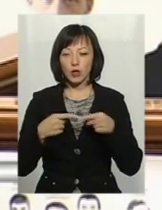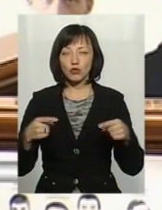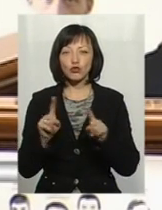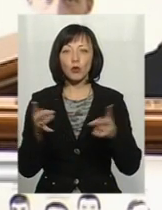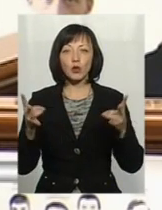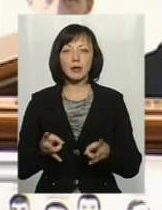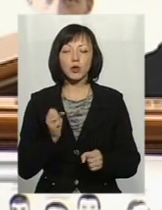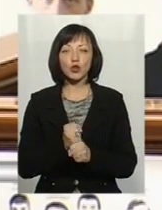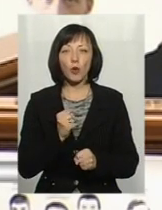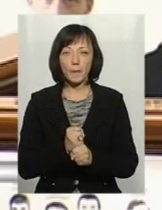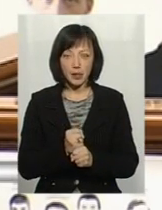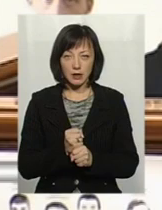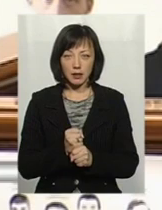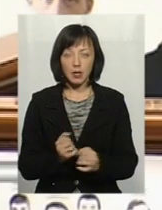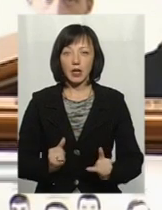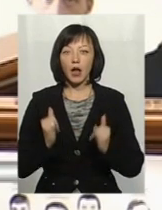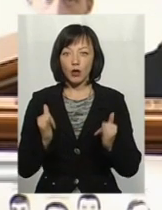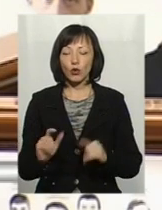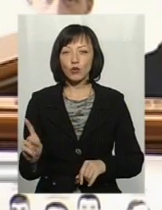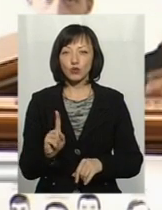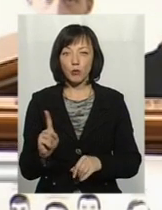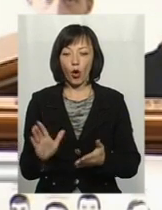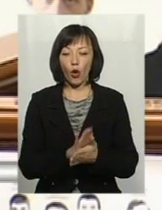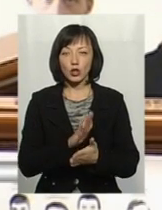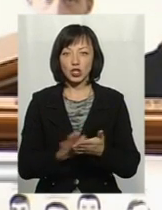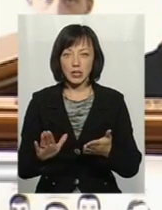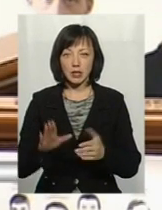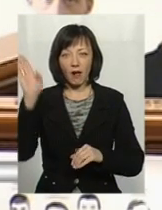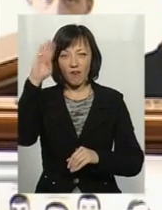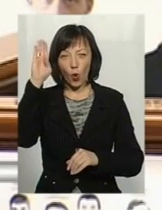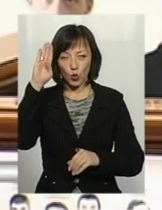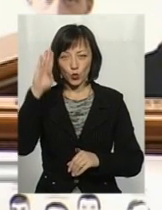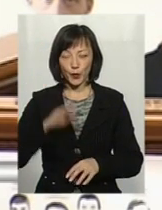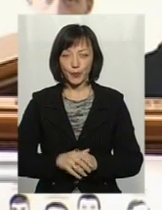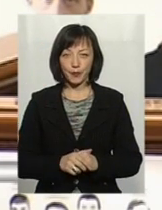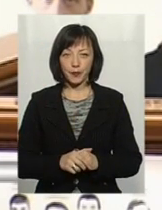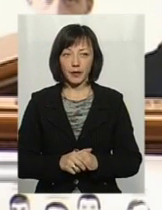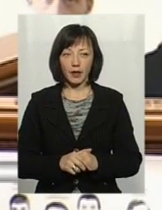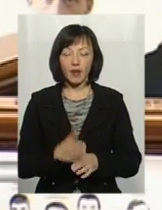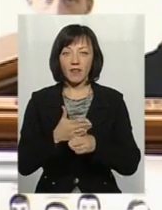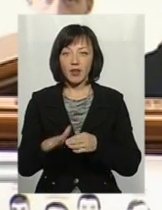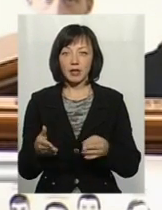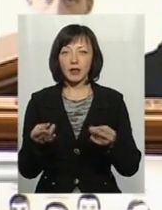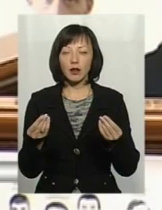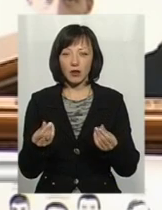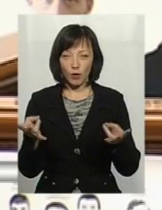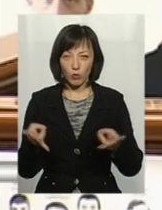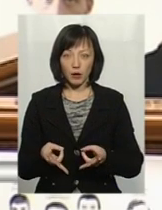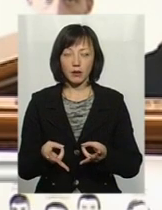потрібно зробити, щоб очистити воду, виділити необхідні кошти,